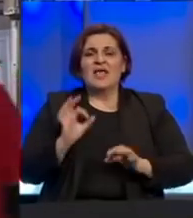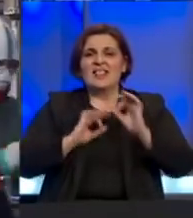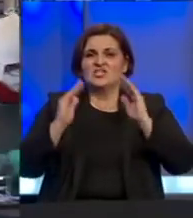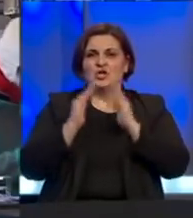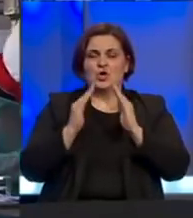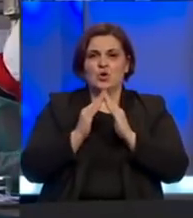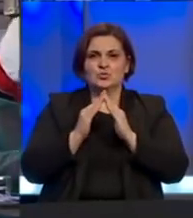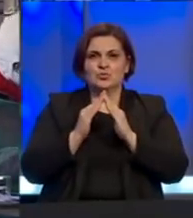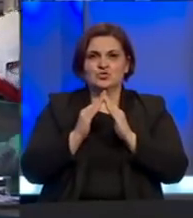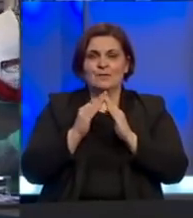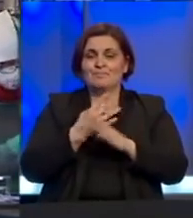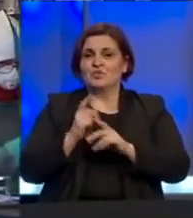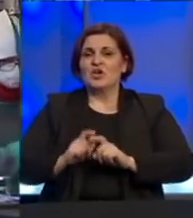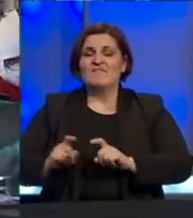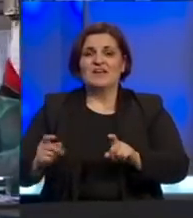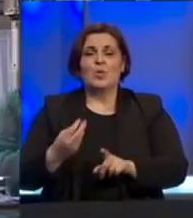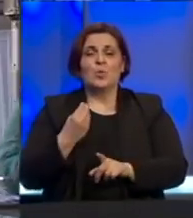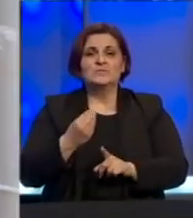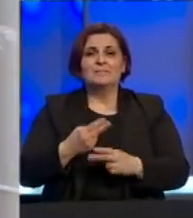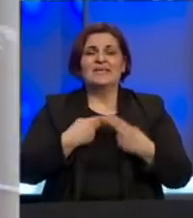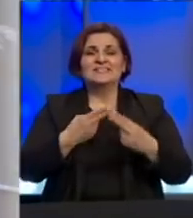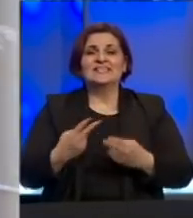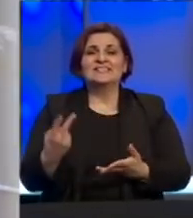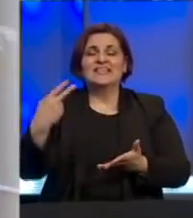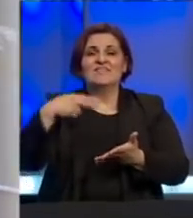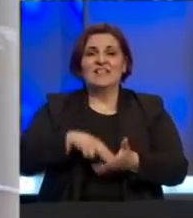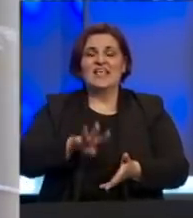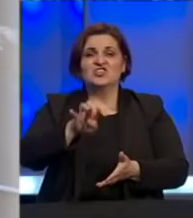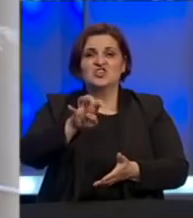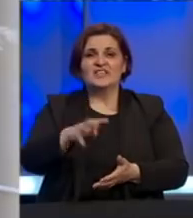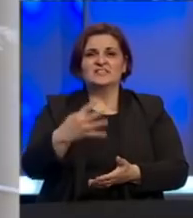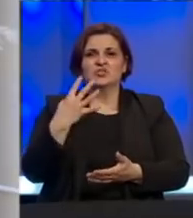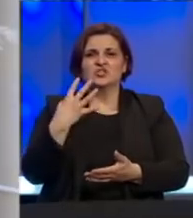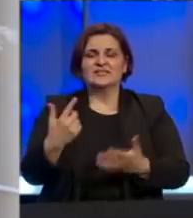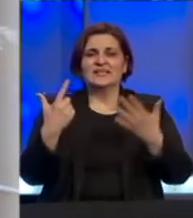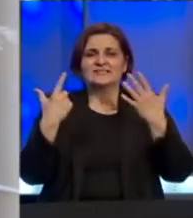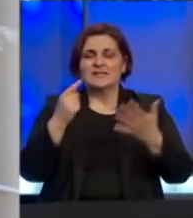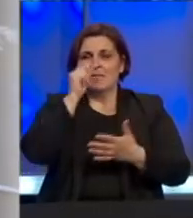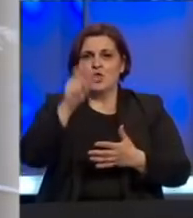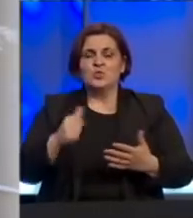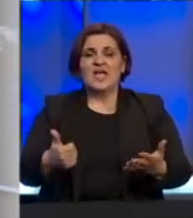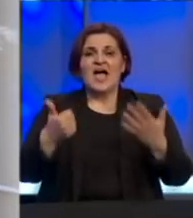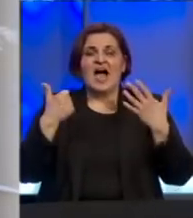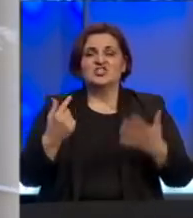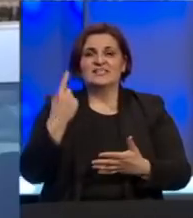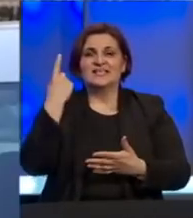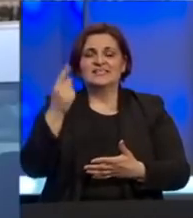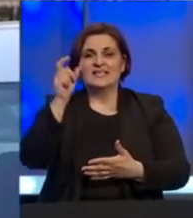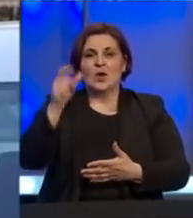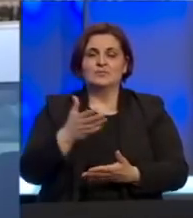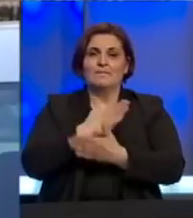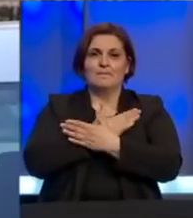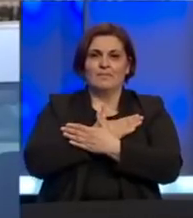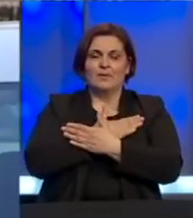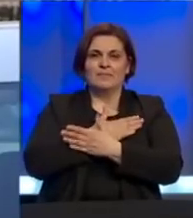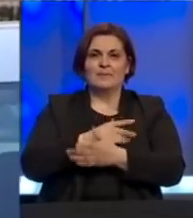kod kuće Koronavirusom u Srbiji je zaraženo 2447 ljudi a 61 osoba je preminula